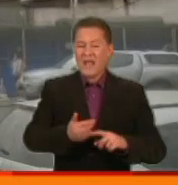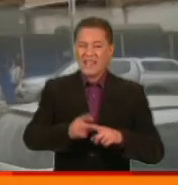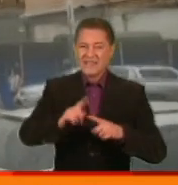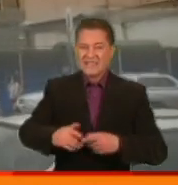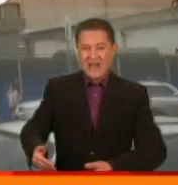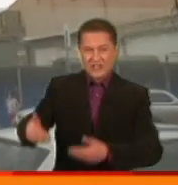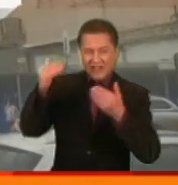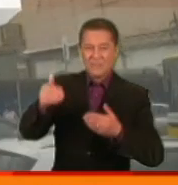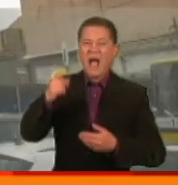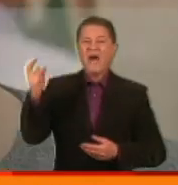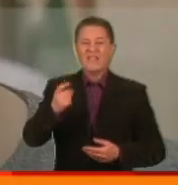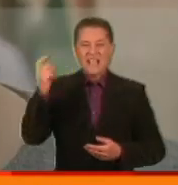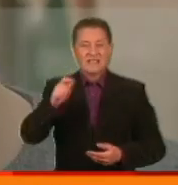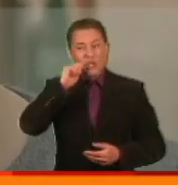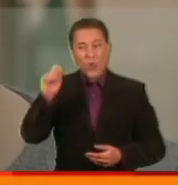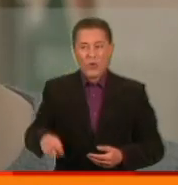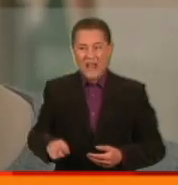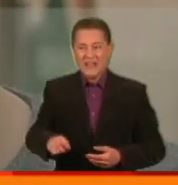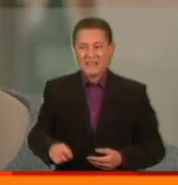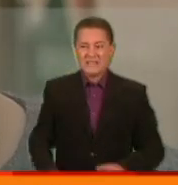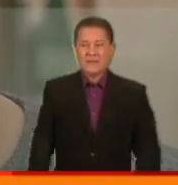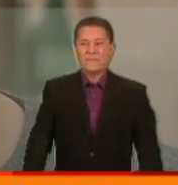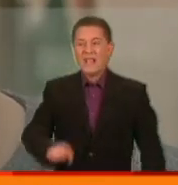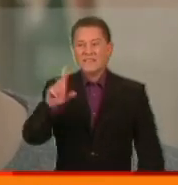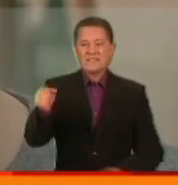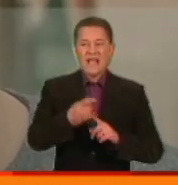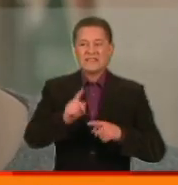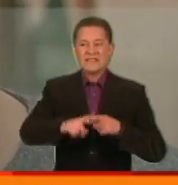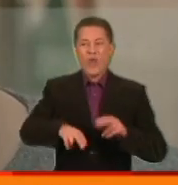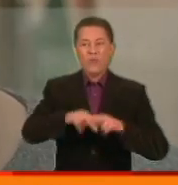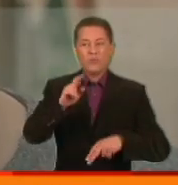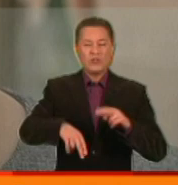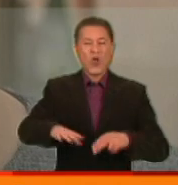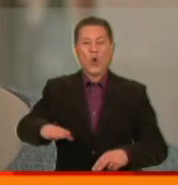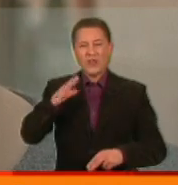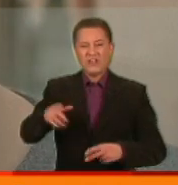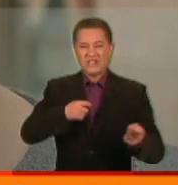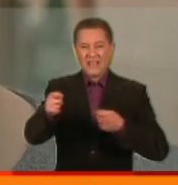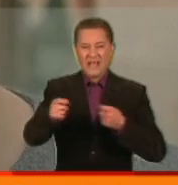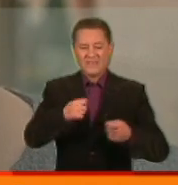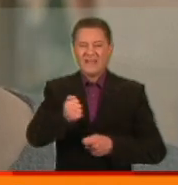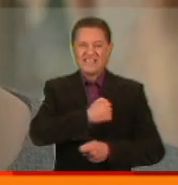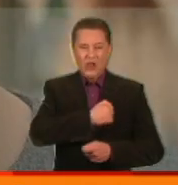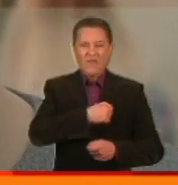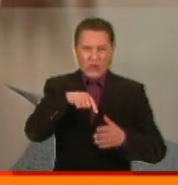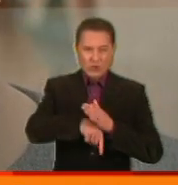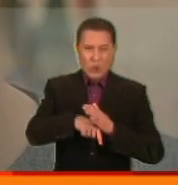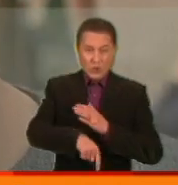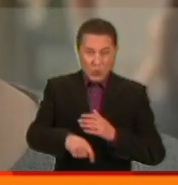українські. Насправді за цією будовою стоять колишні керівники однієї селових структур України